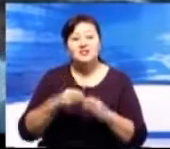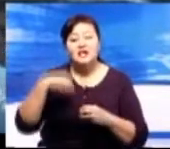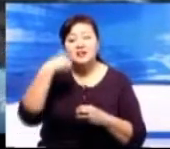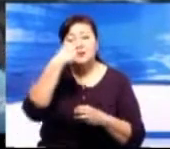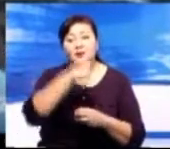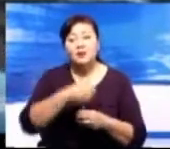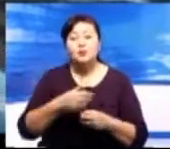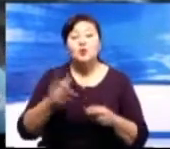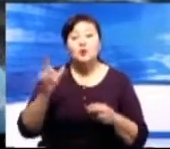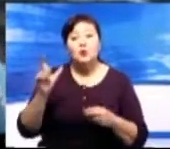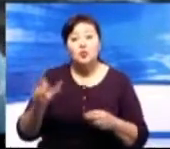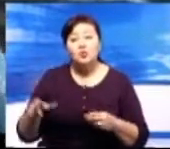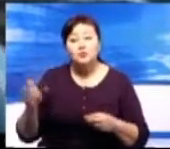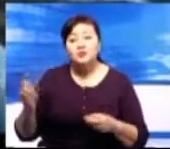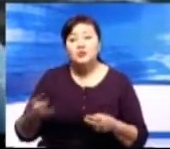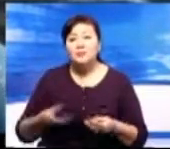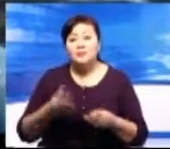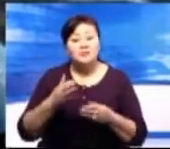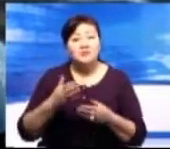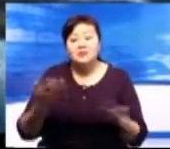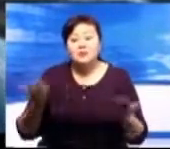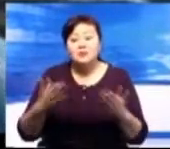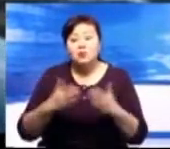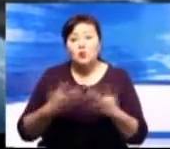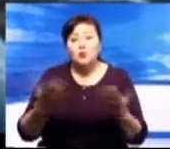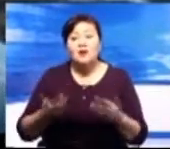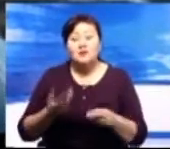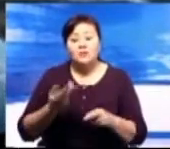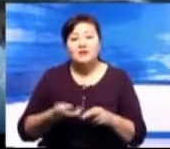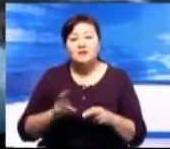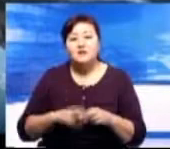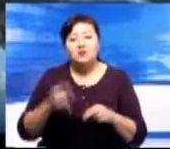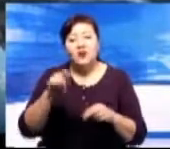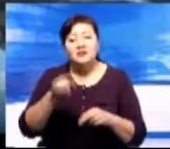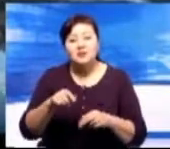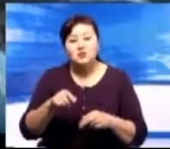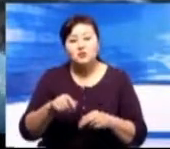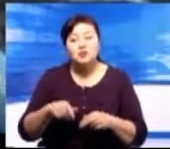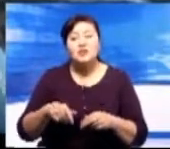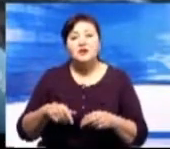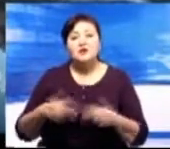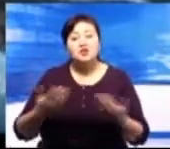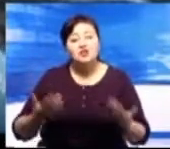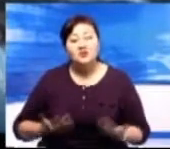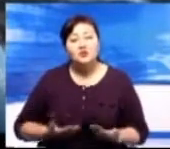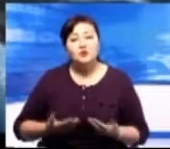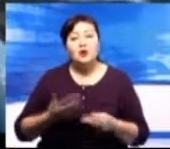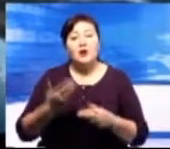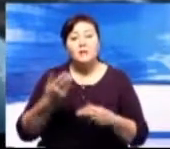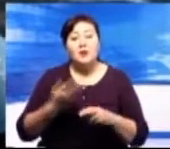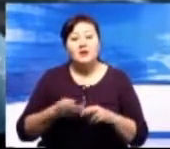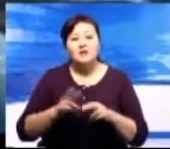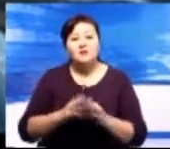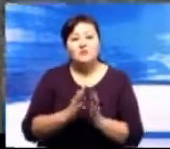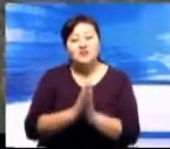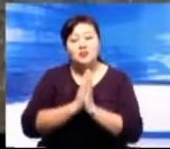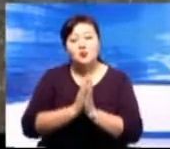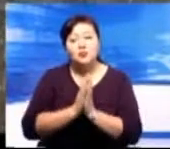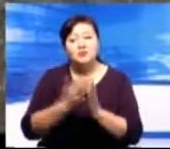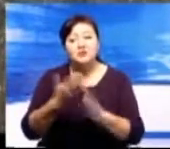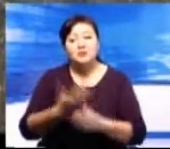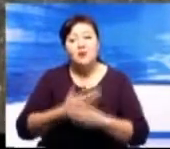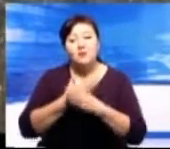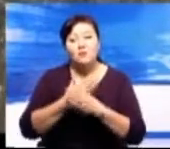люди селятся от того, что негде жить, поэтому призываем через телевидение помочь нам в нашей беде.